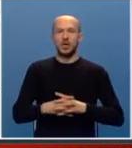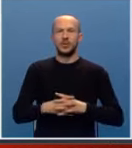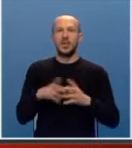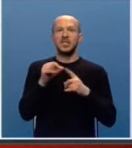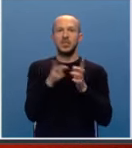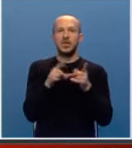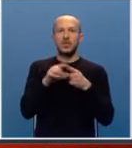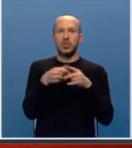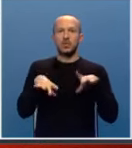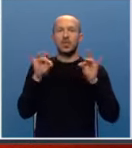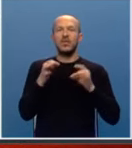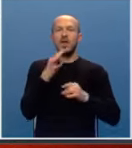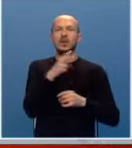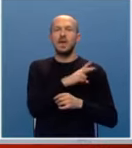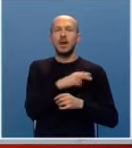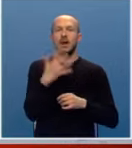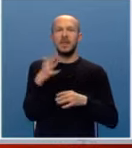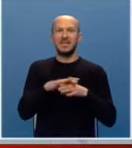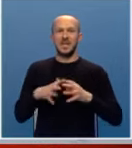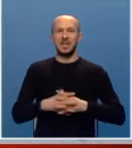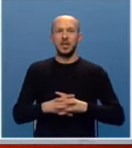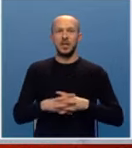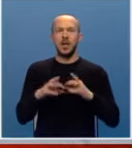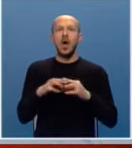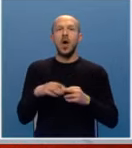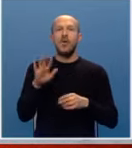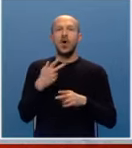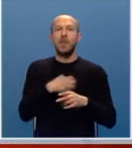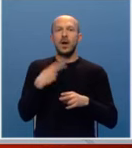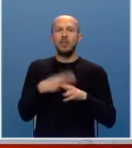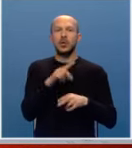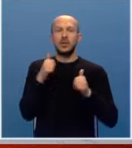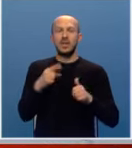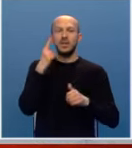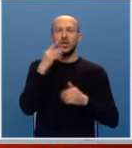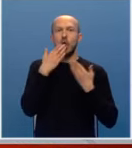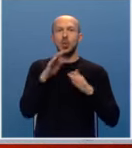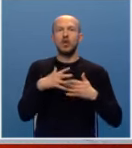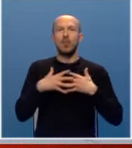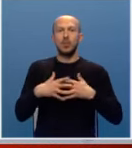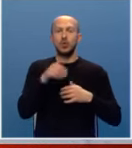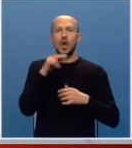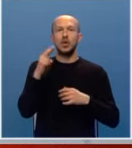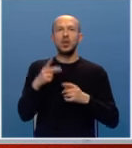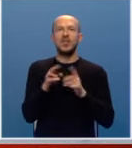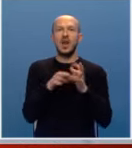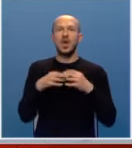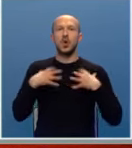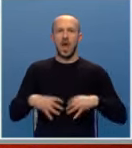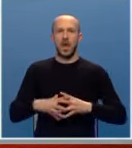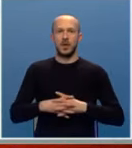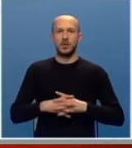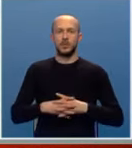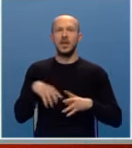Cistična fibroza otkrivena joj je kada je imala pet mjeseci, a opaka bolest do sada joj je značajno oštetila pluća i druge vitalne organe.